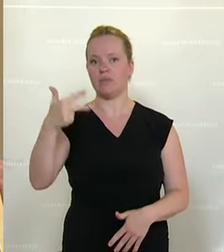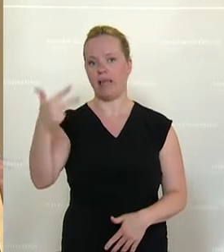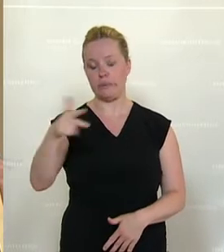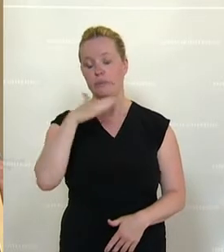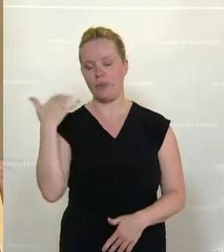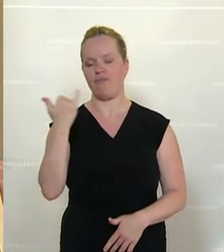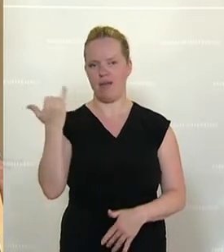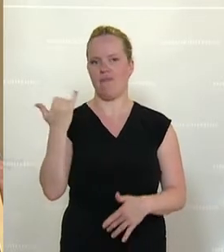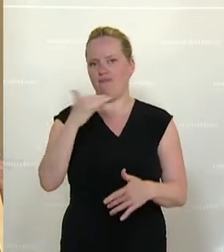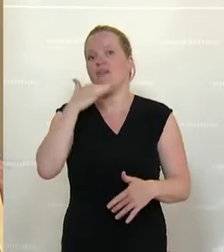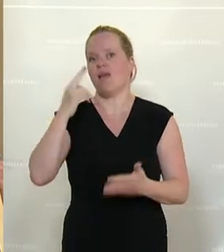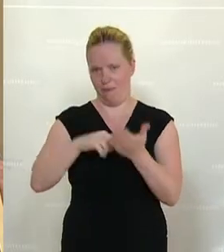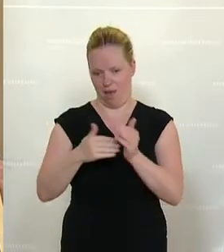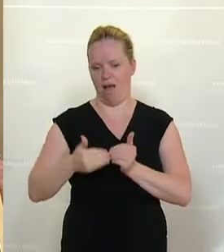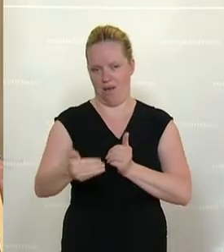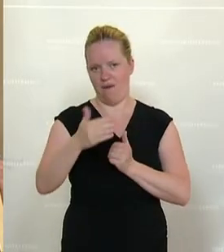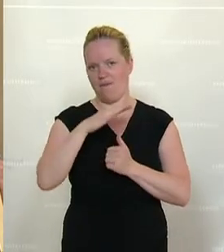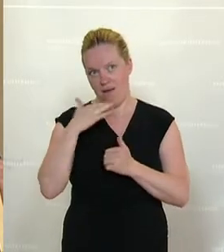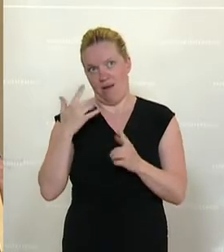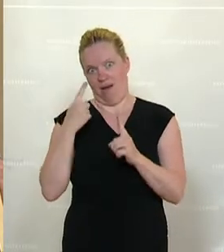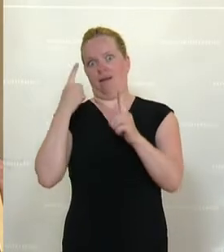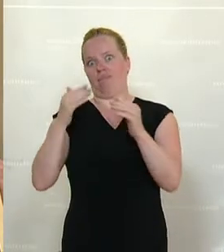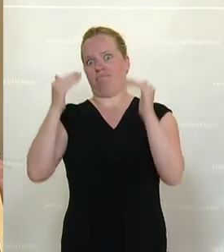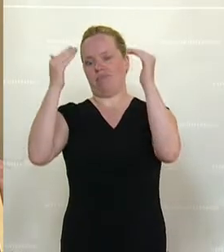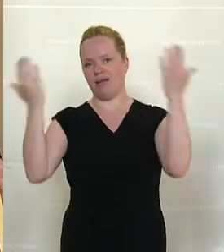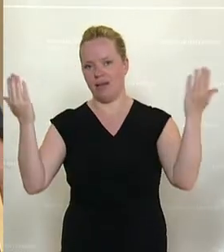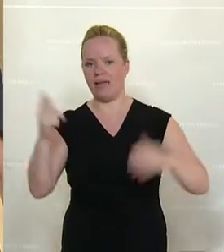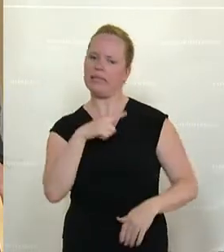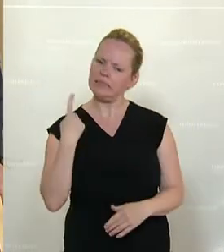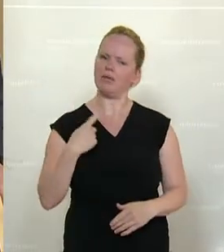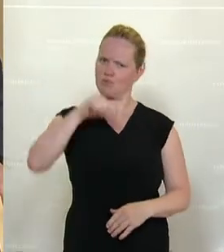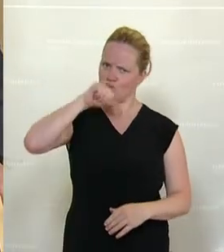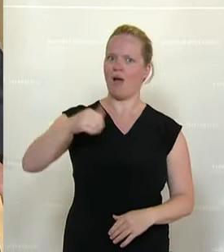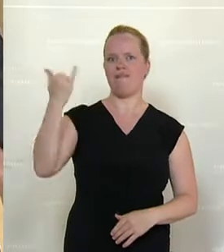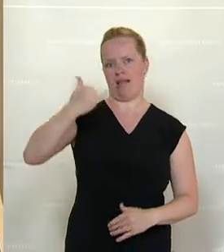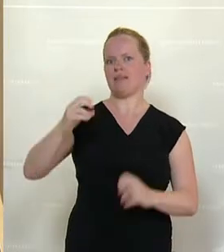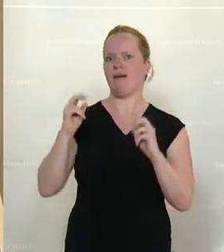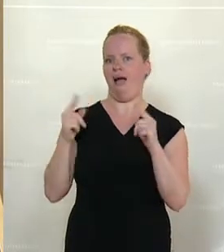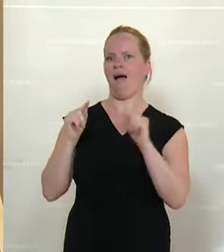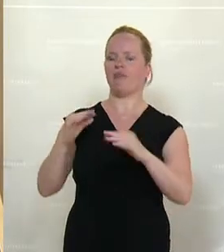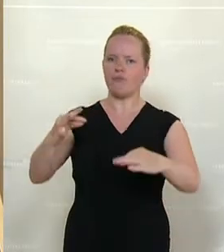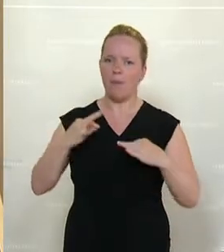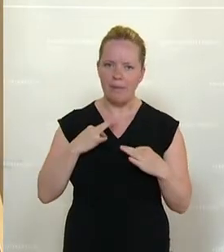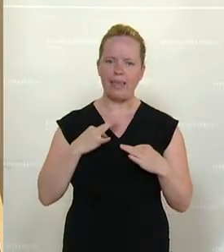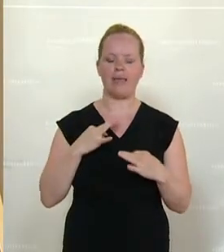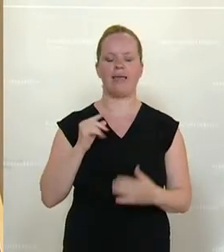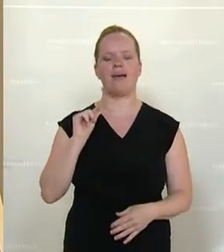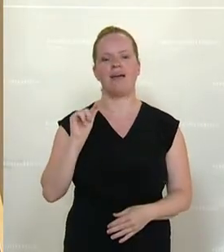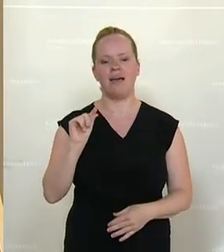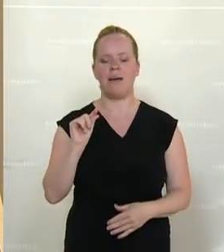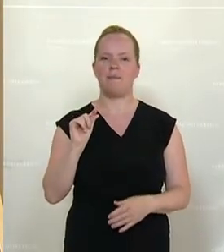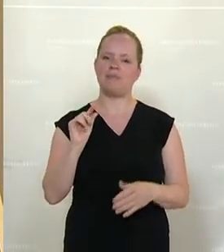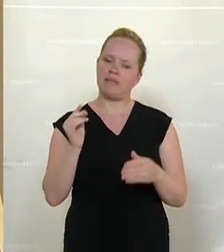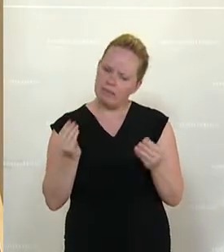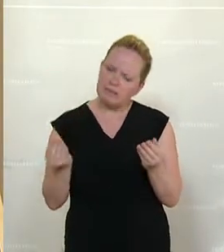Unterfangen. Und persönlich als Verfechter der Wasserkraft ist natürlich jetzt für mich ein kleines Trendchen